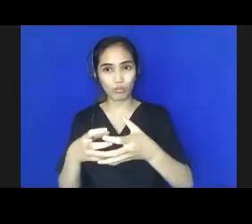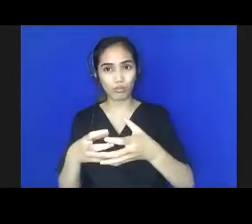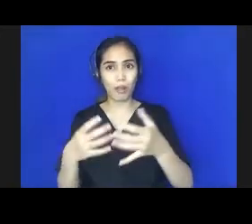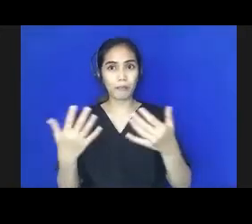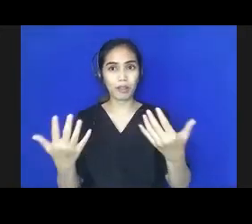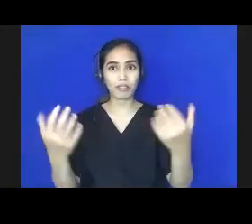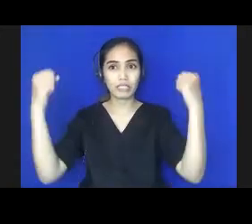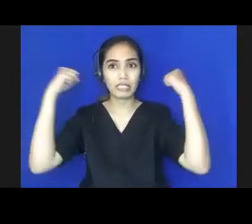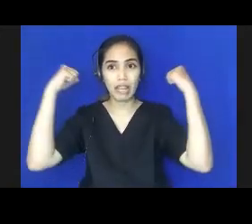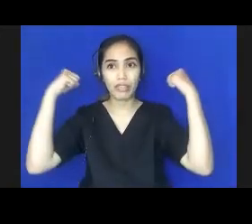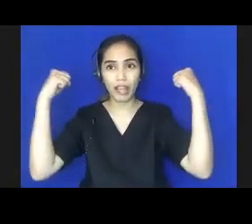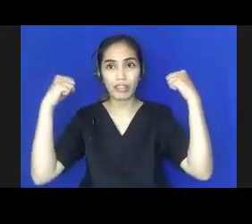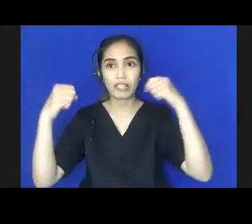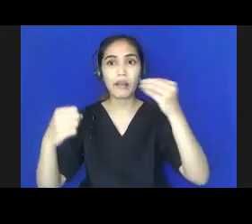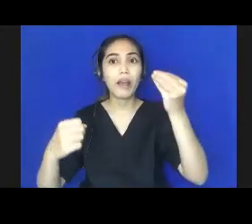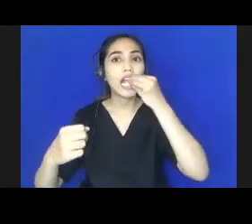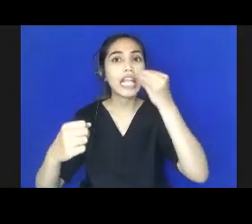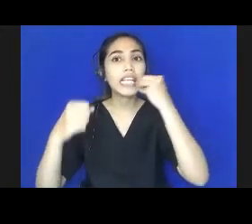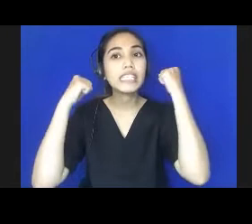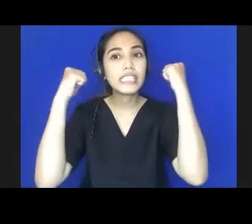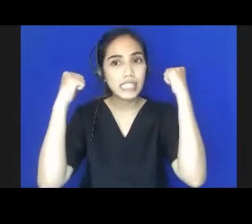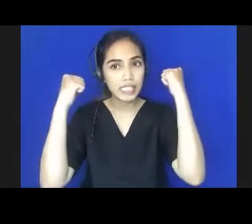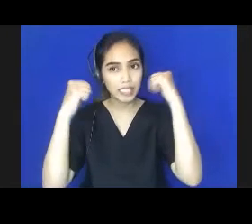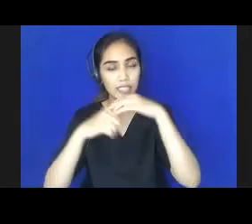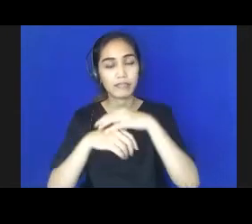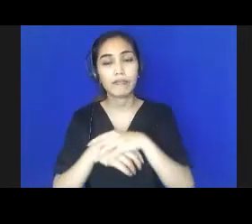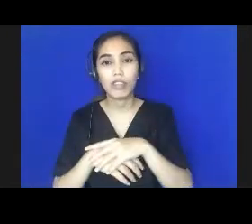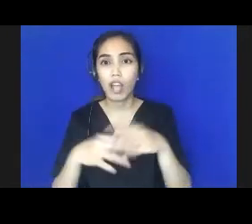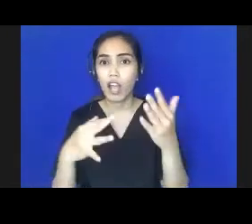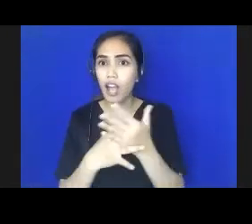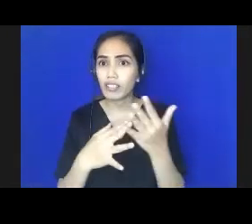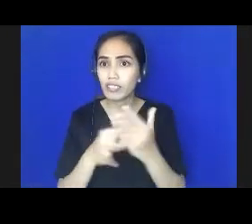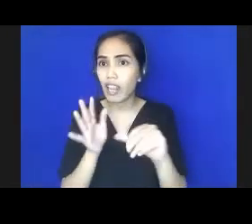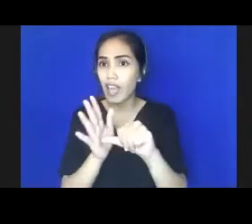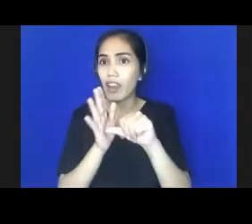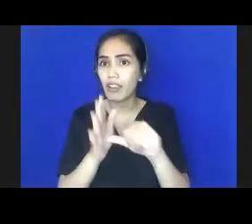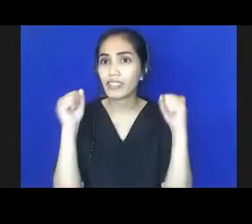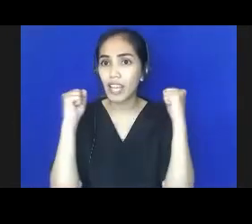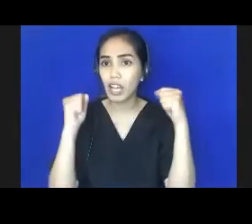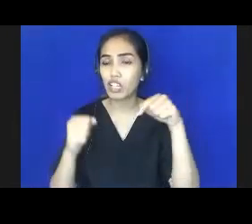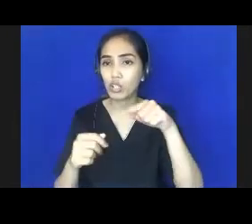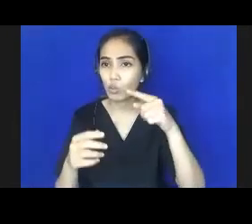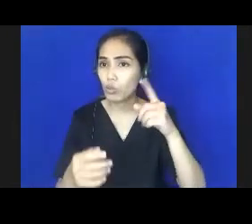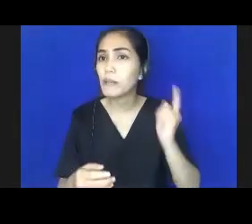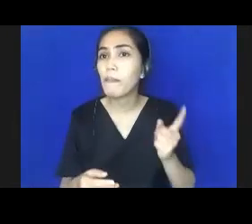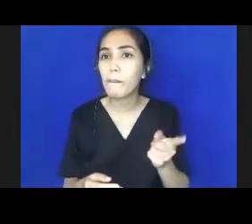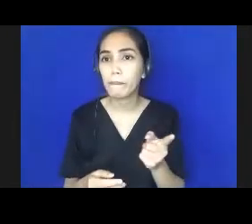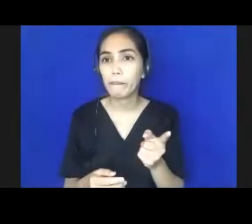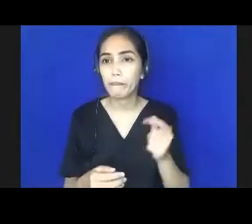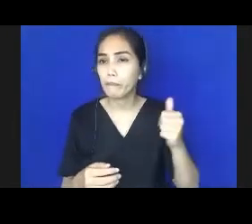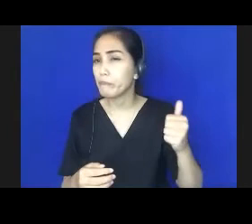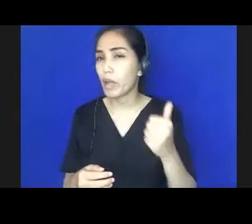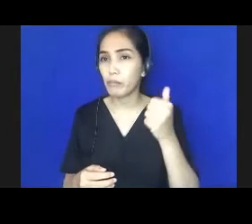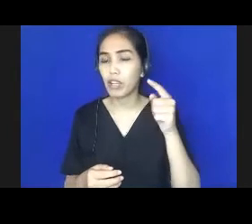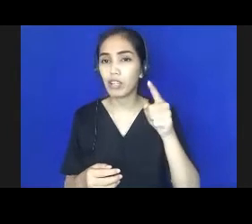penting. Berliner menunjukkan bahwa akses layanan kesehatan dan gizi menjadi salah satu faktor yang secara